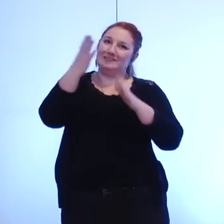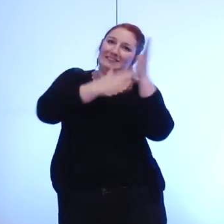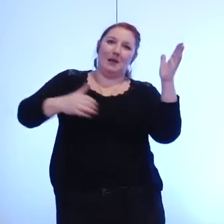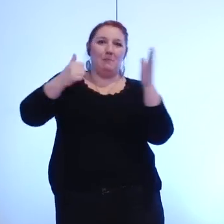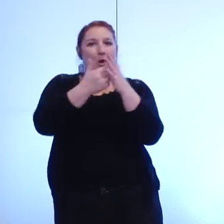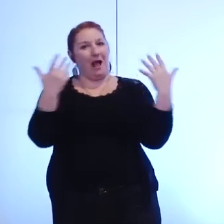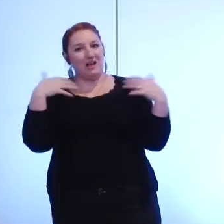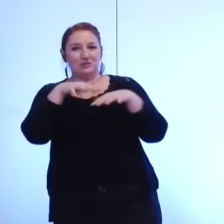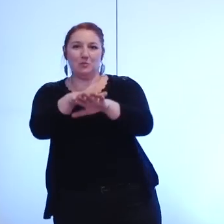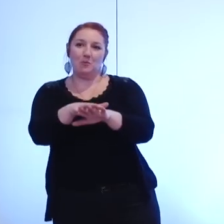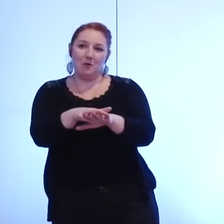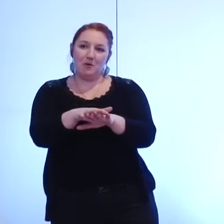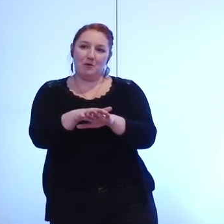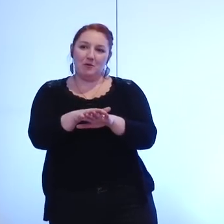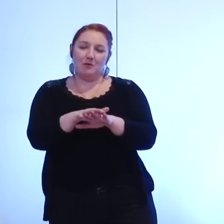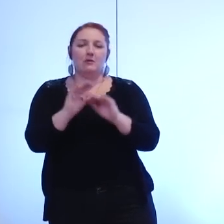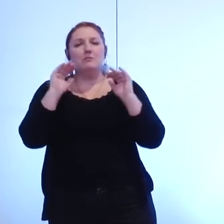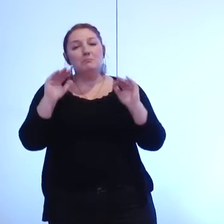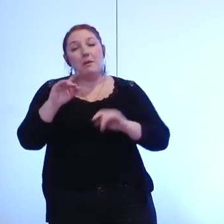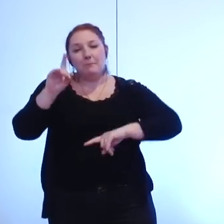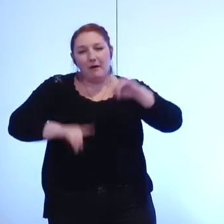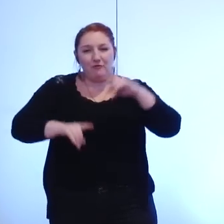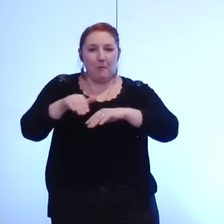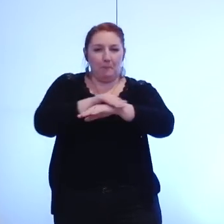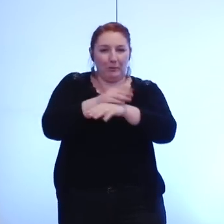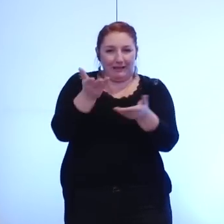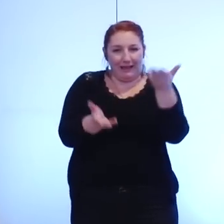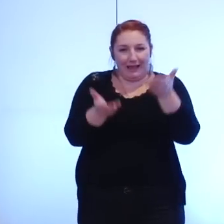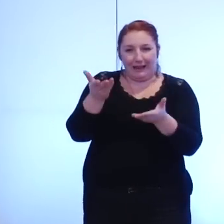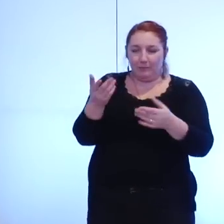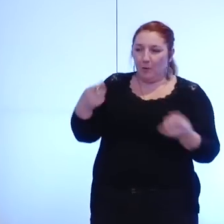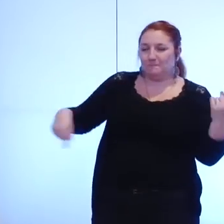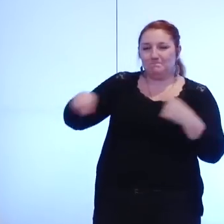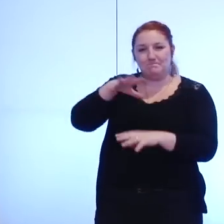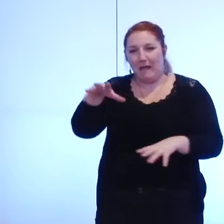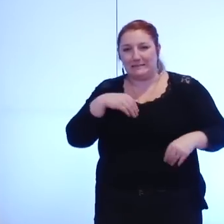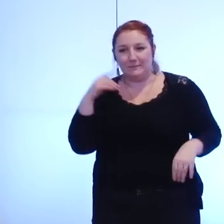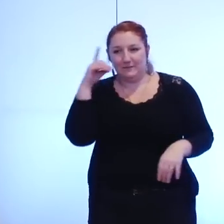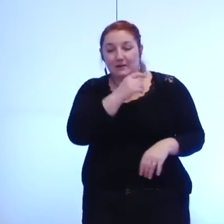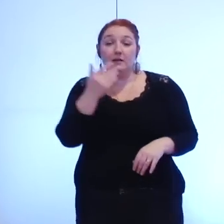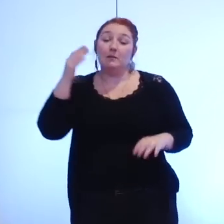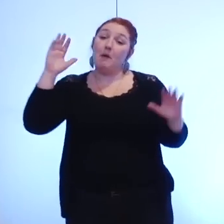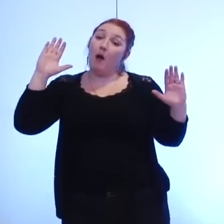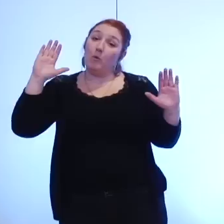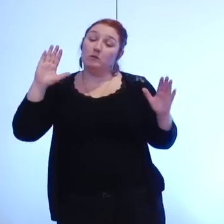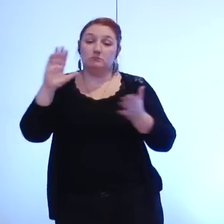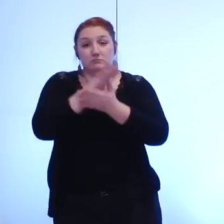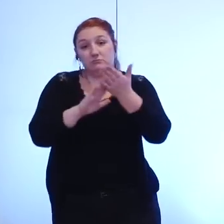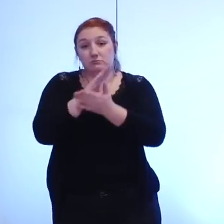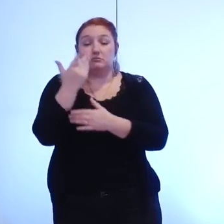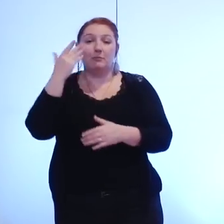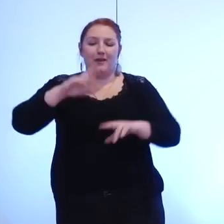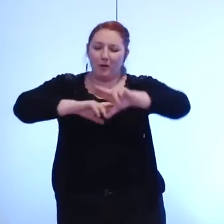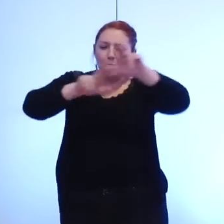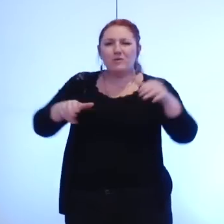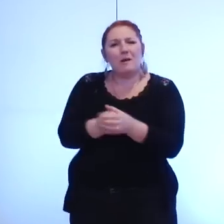même si les équilibres politiques ne sont pas tous bien acceptés par contre je m'excuse mais ce contrat de majorité que j